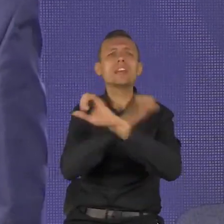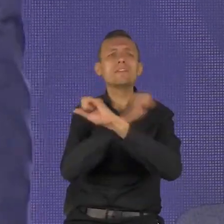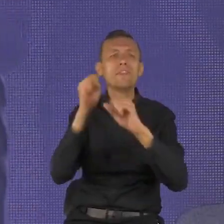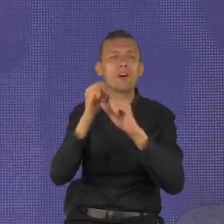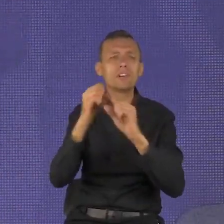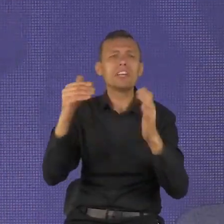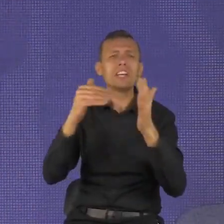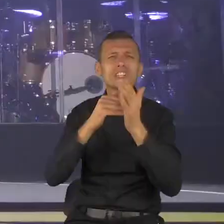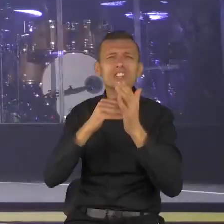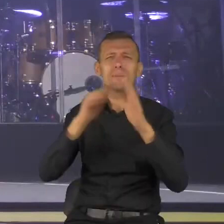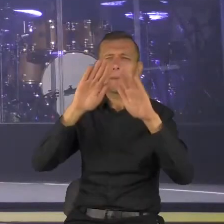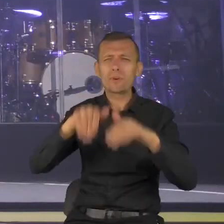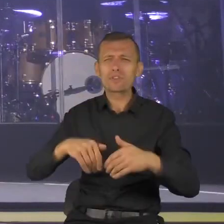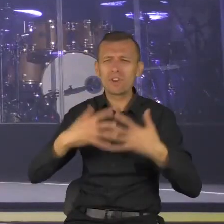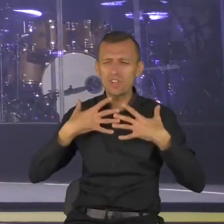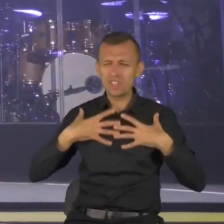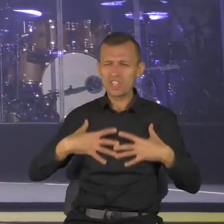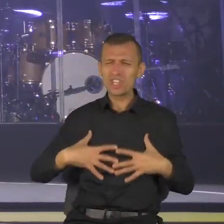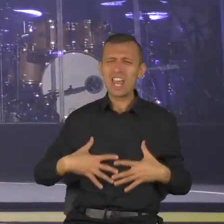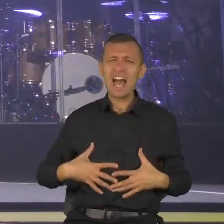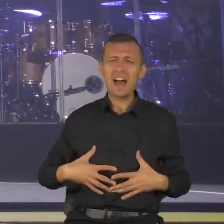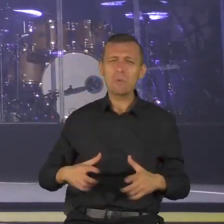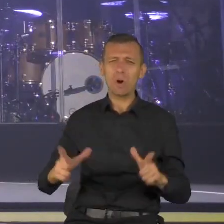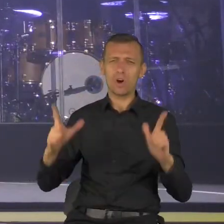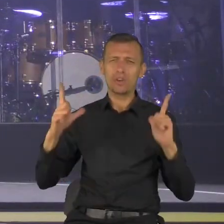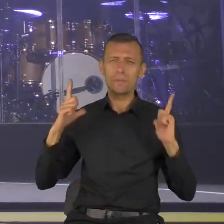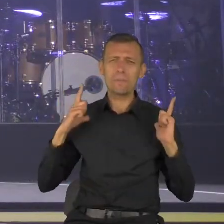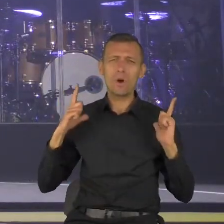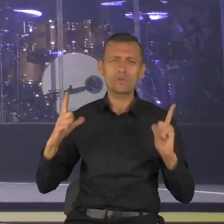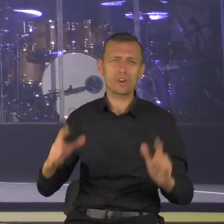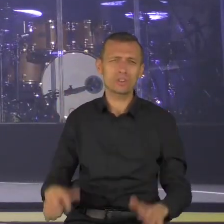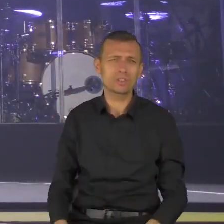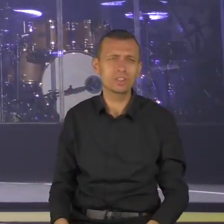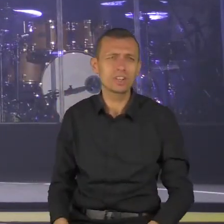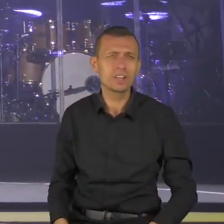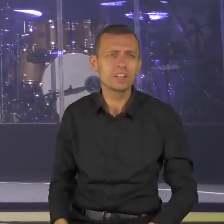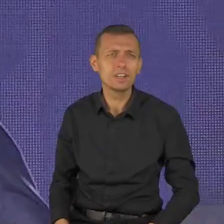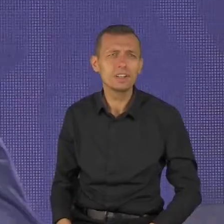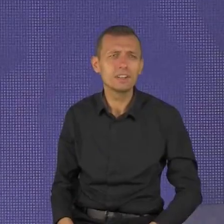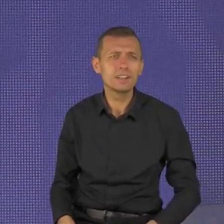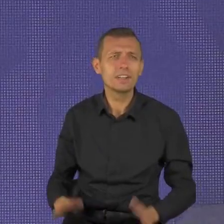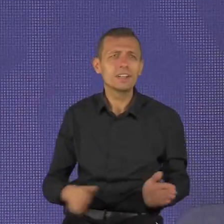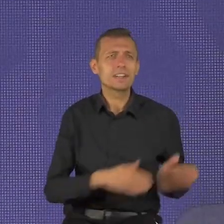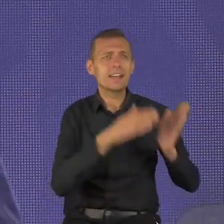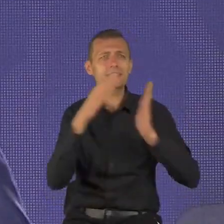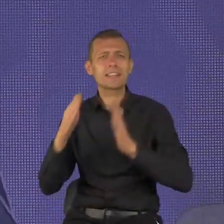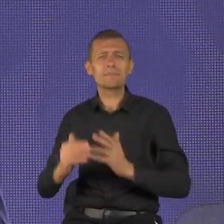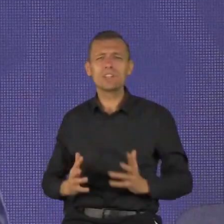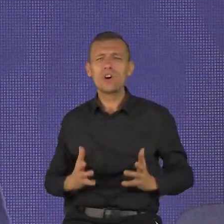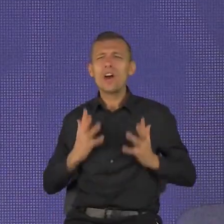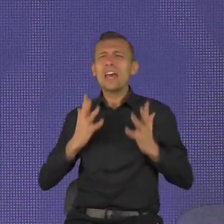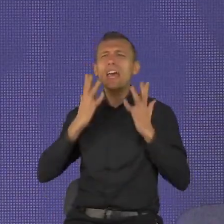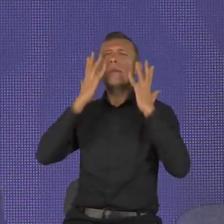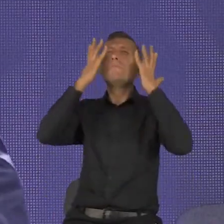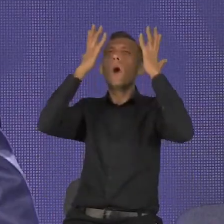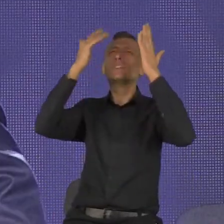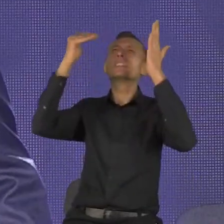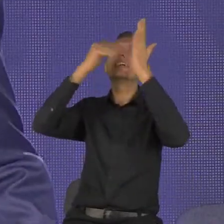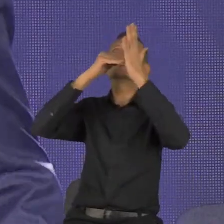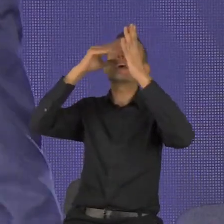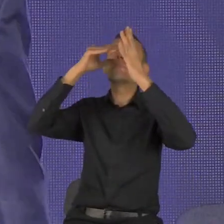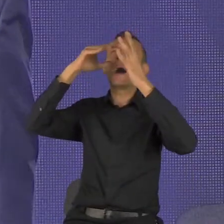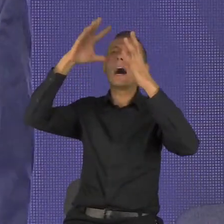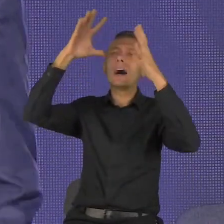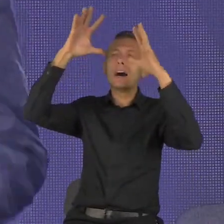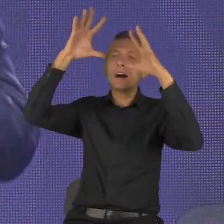wyeksploatuje. Rozładuj swoje emocje. Czyli spędź jakiś czas w wyciszeniu, odłącz się od relacji z innymi i zrób coś,